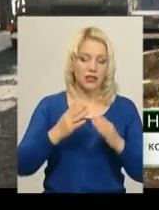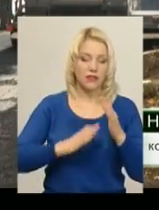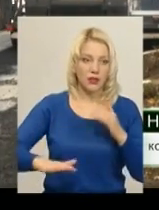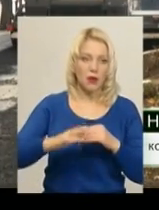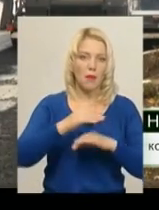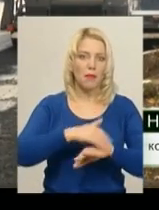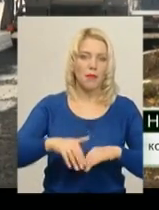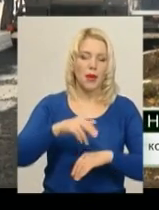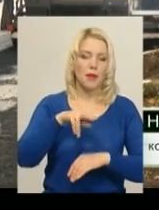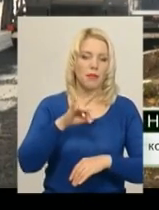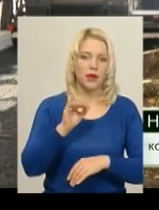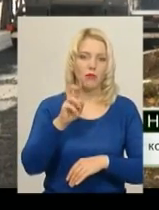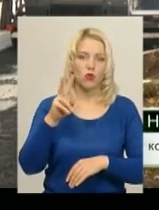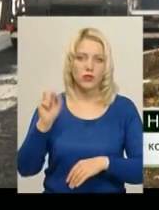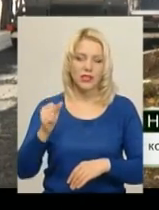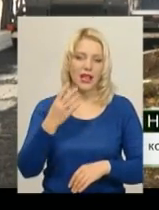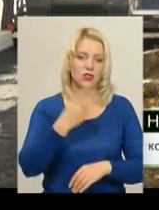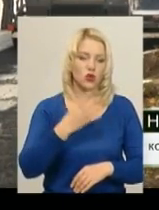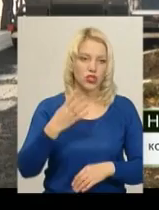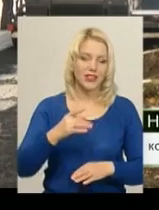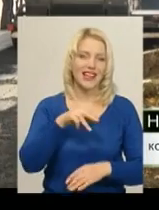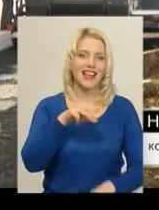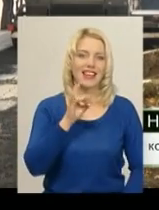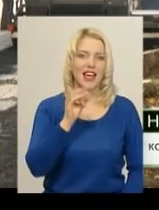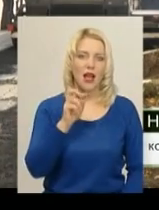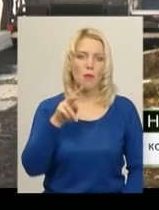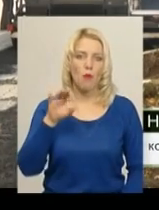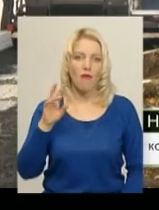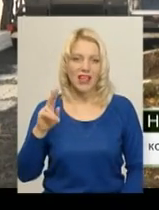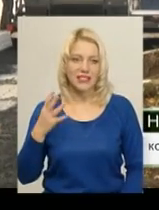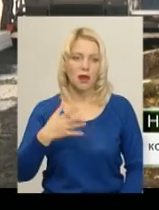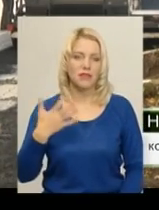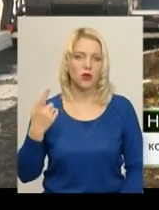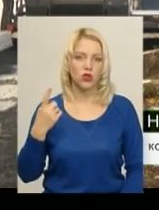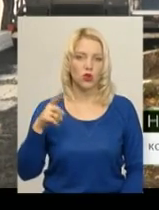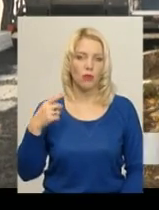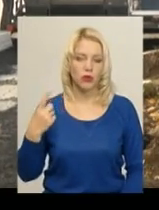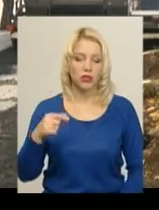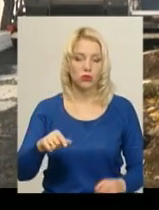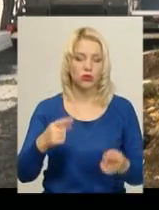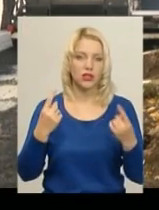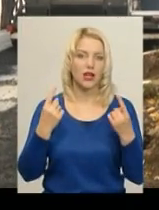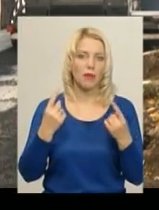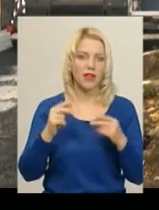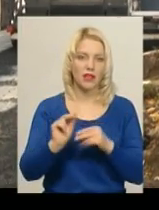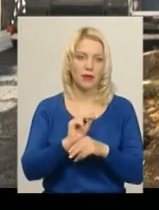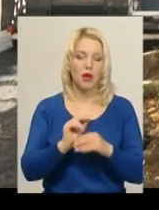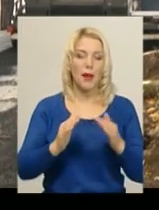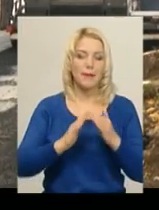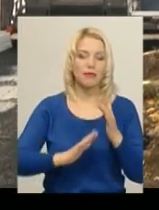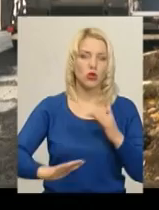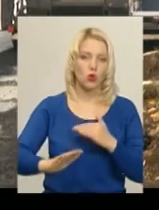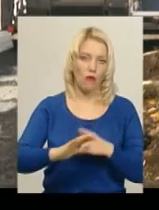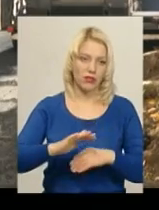Прибузькій 44 та Трембовецькій Дріподин, що у Хмельницькому. Зараз тут триває капітальний ремонт прибудинкової